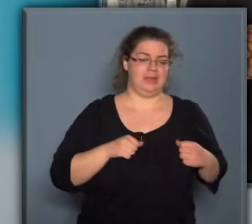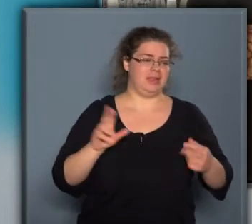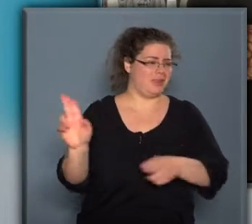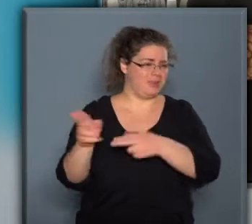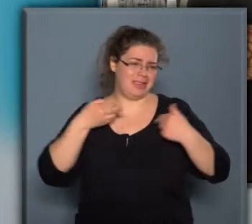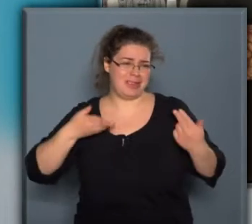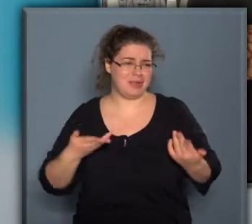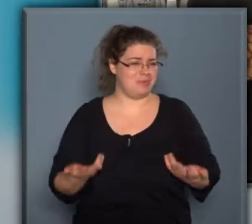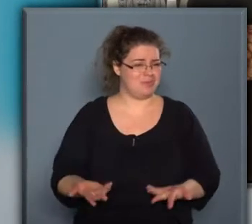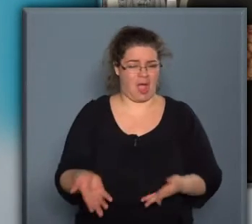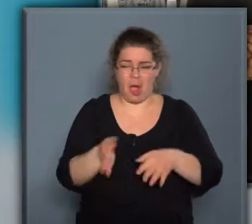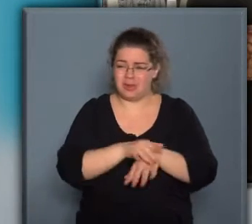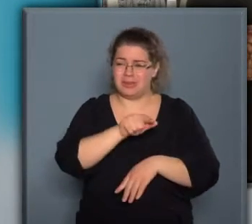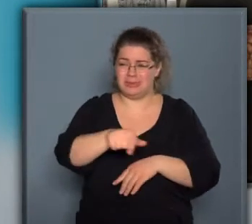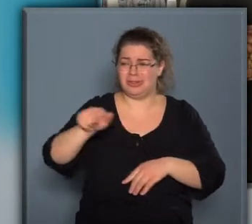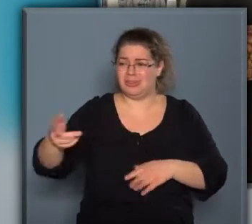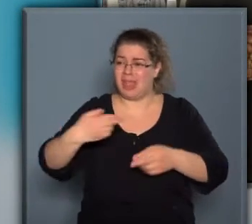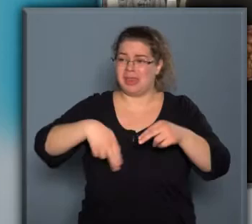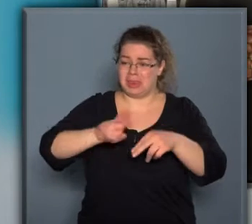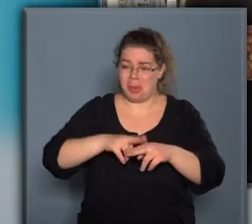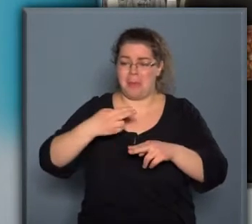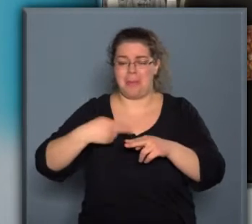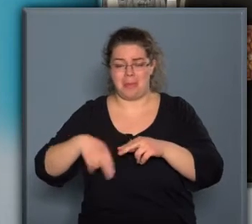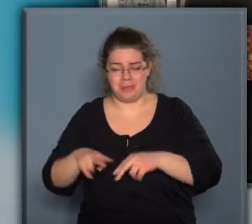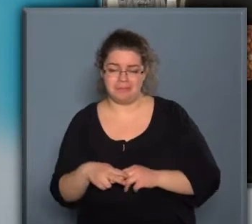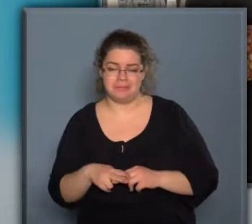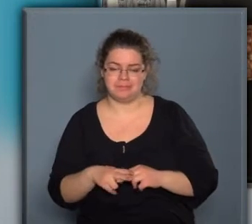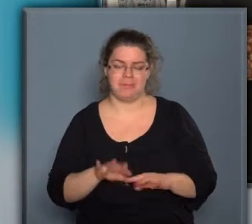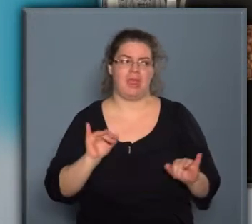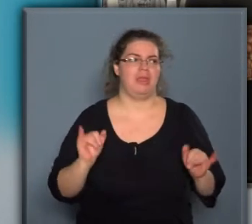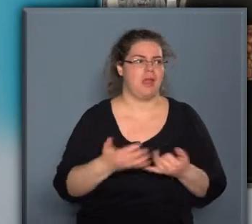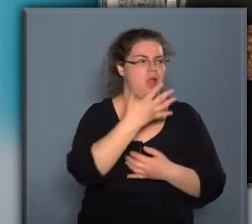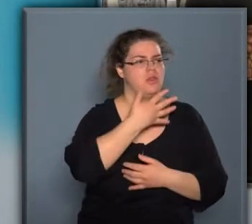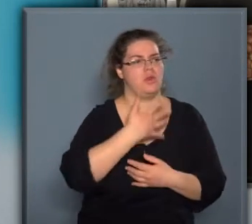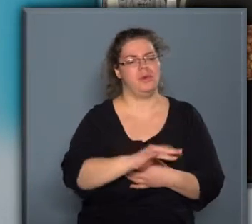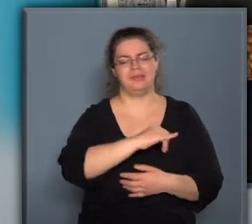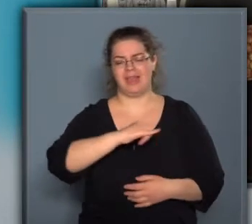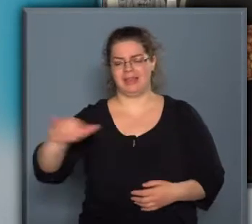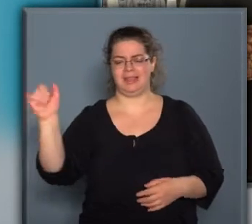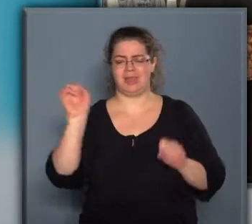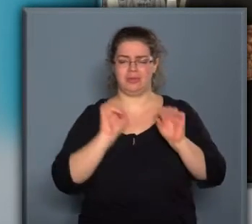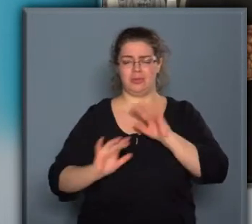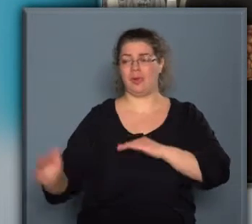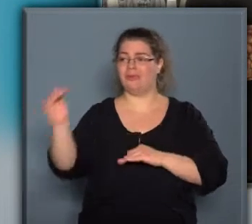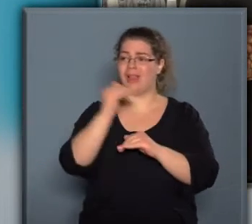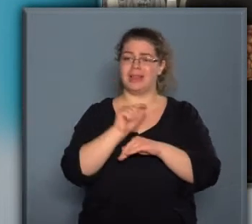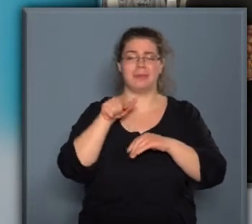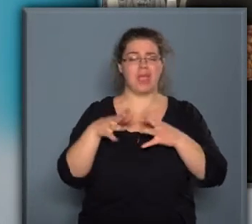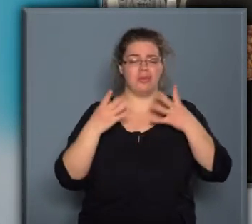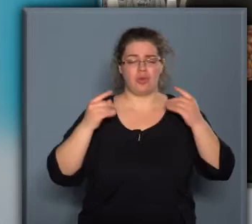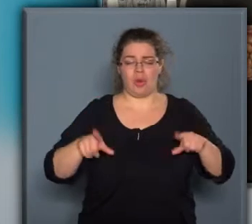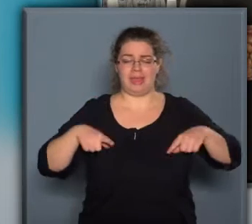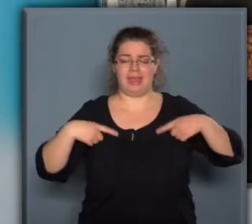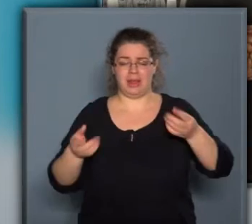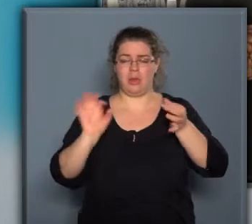visszadöbben, halottaim is itt ott, egyre többen. Jaj, ötven éve tündököl fölöttem ez a sok